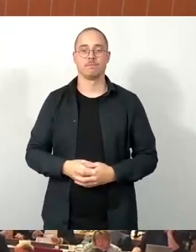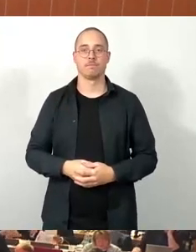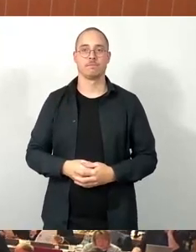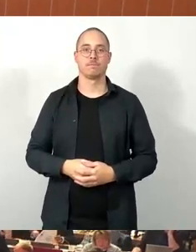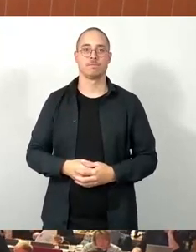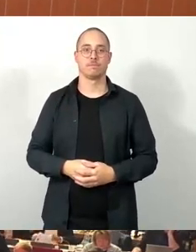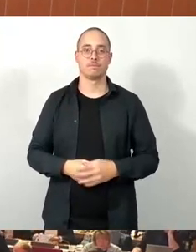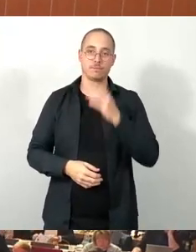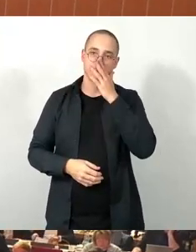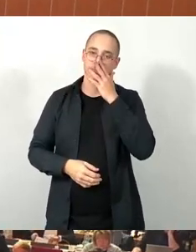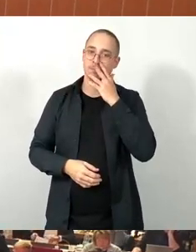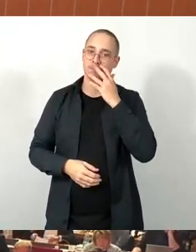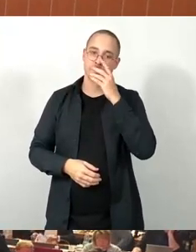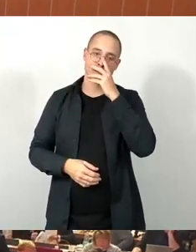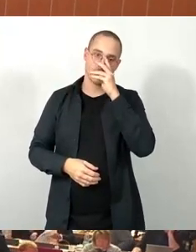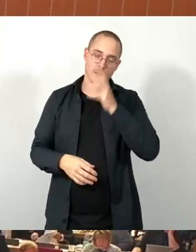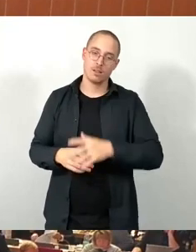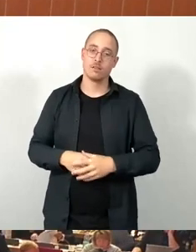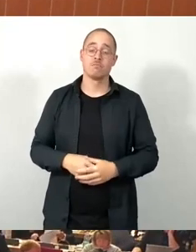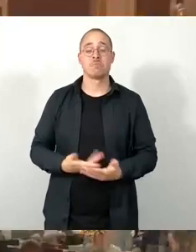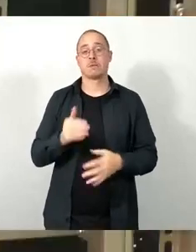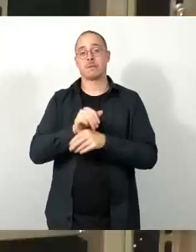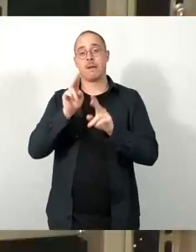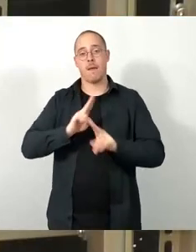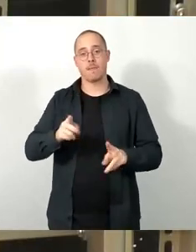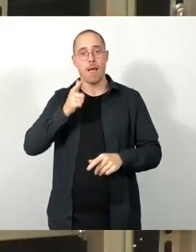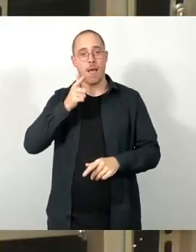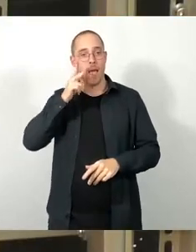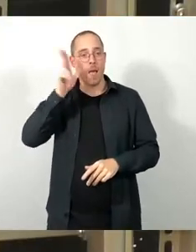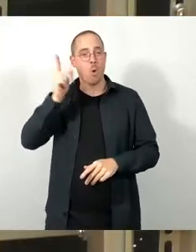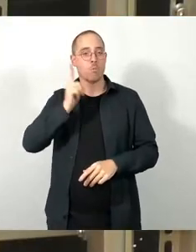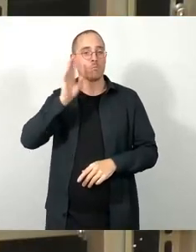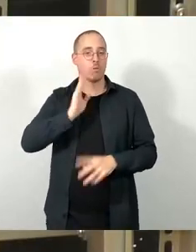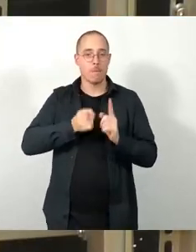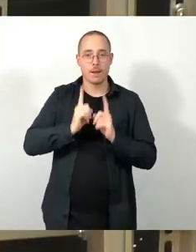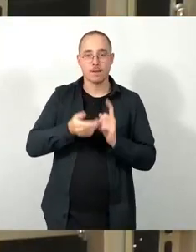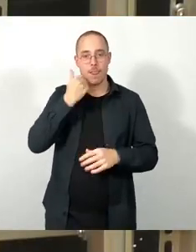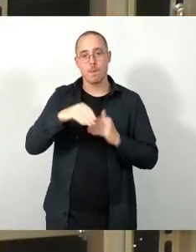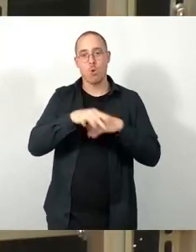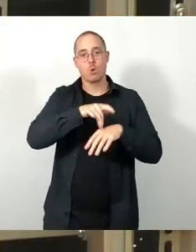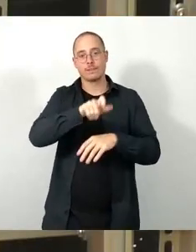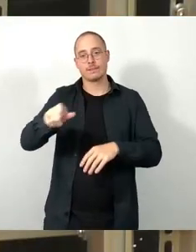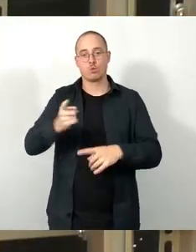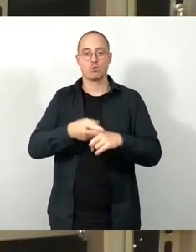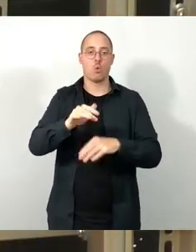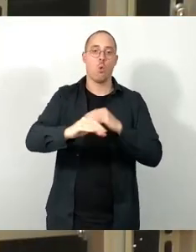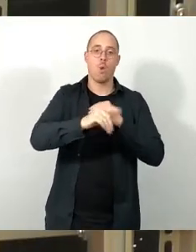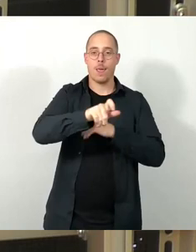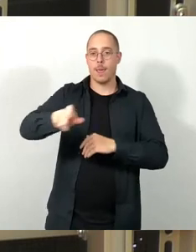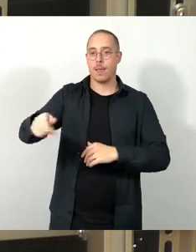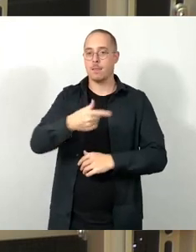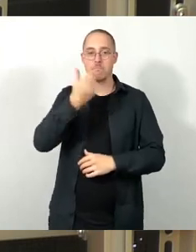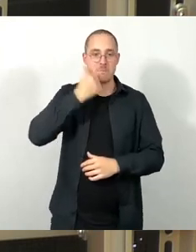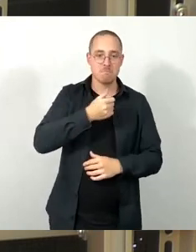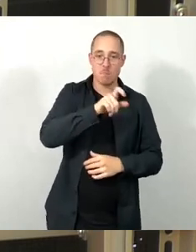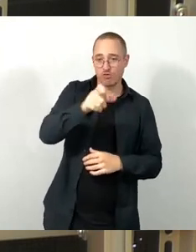Sehr geehrter Herr Oberbürgermeister, liebe Kolleginnen und Kollegen, liebe Menschen, die uns irgendwie entweder doch noch von da oben